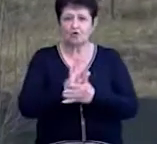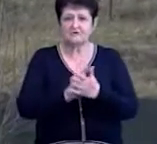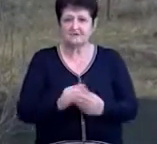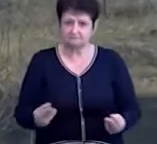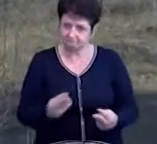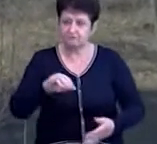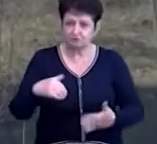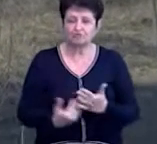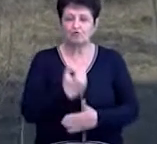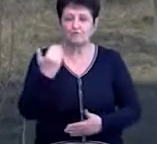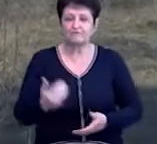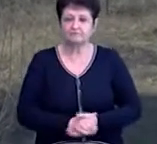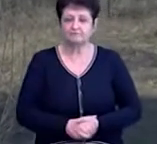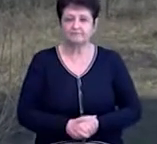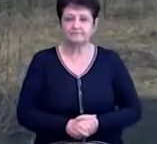знову.